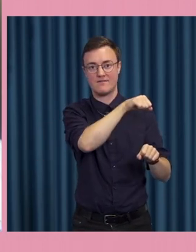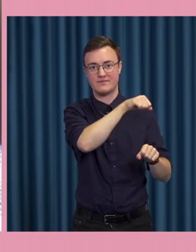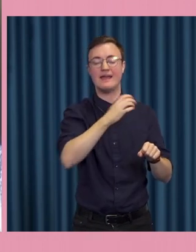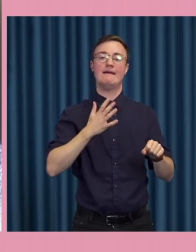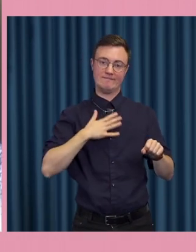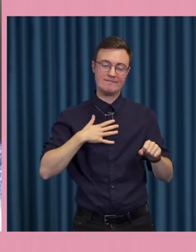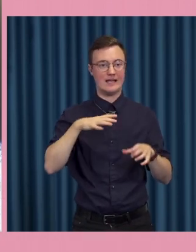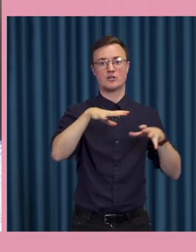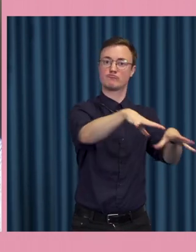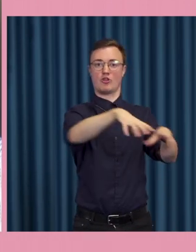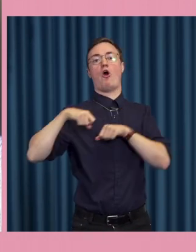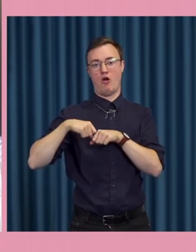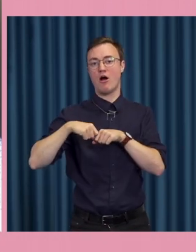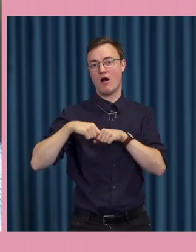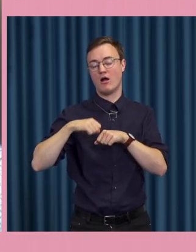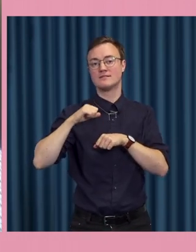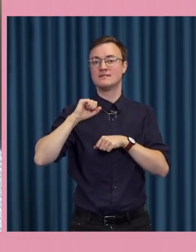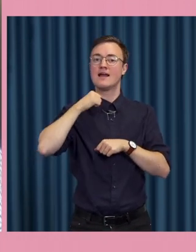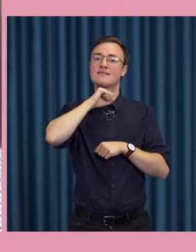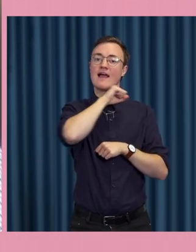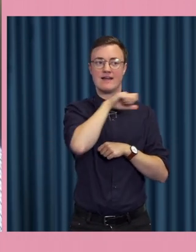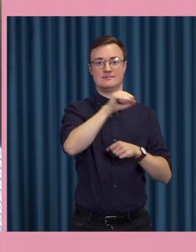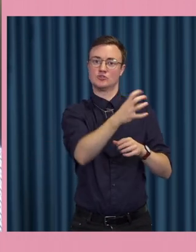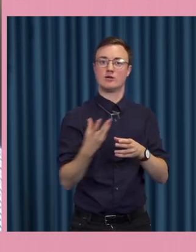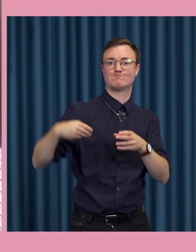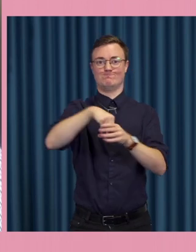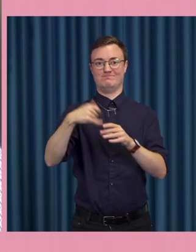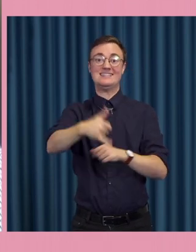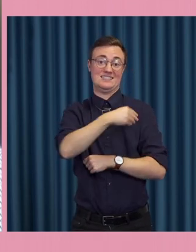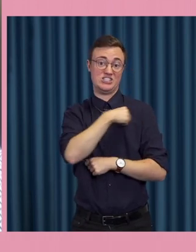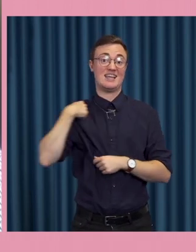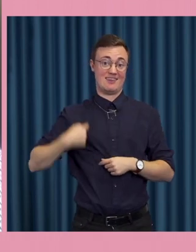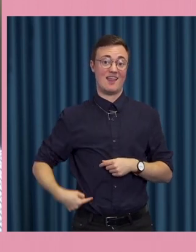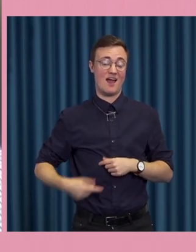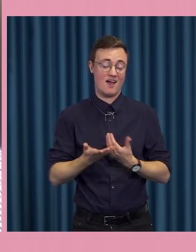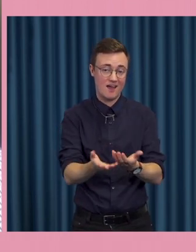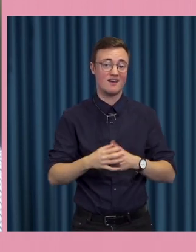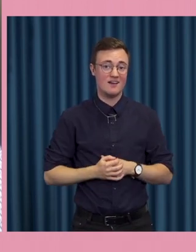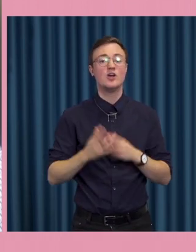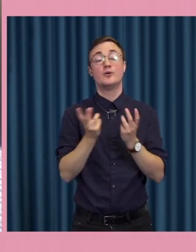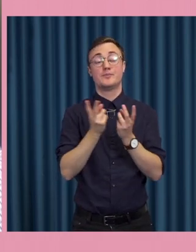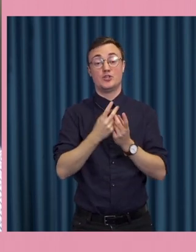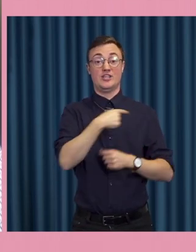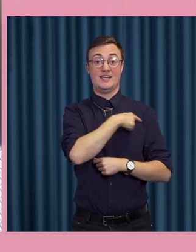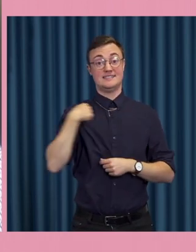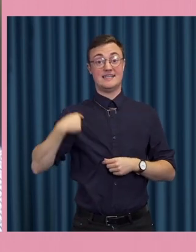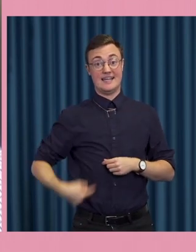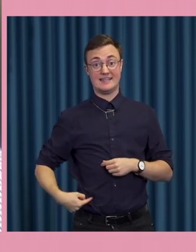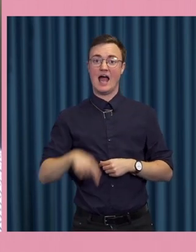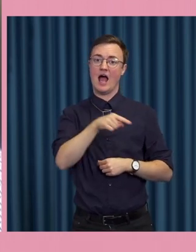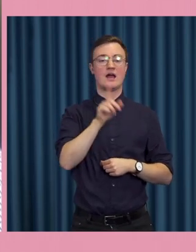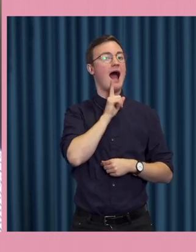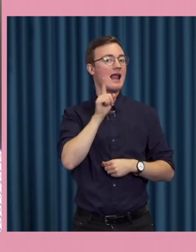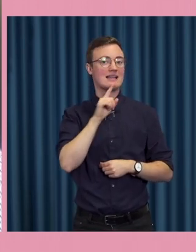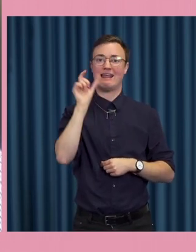Taiwan i Kina så att Kina går ju till ständiga